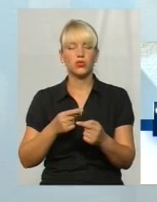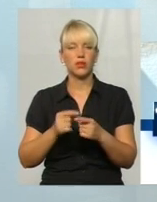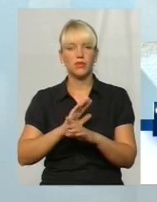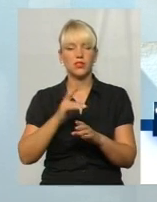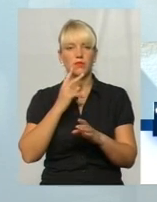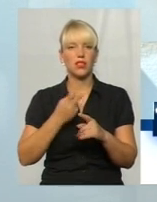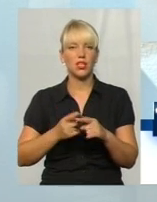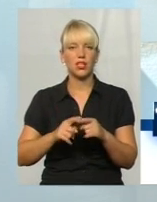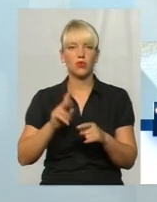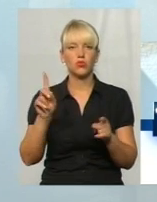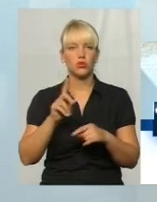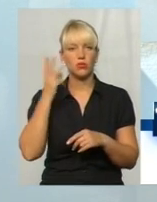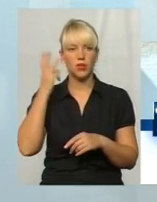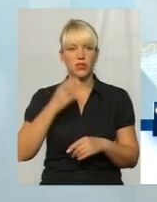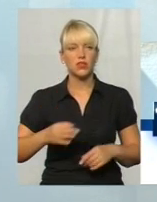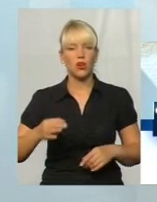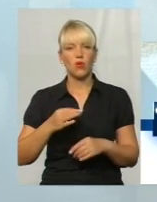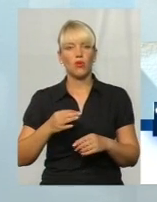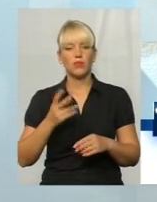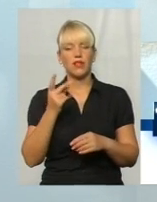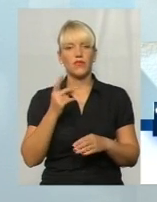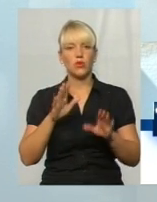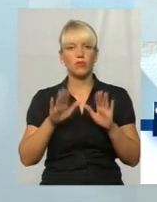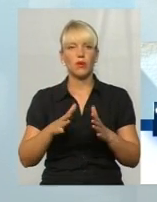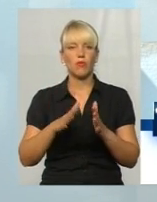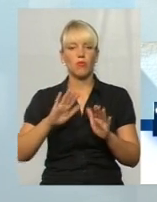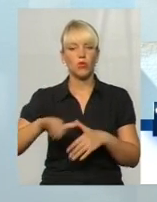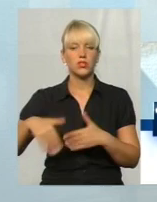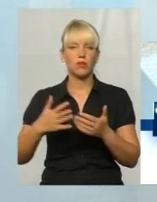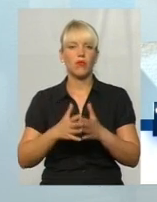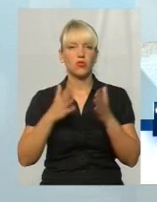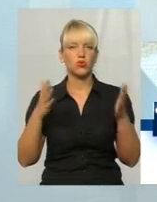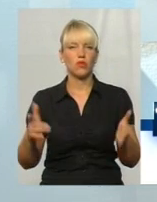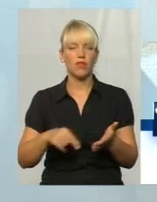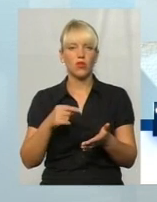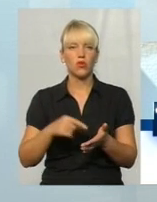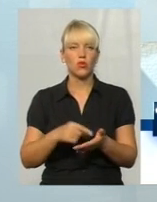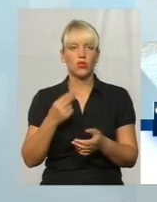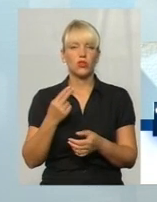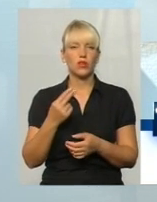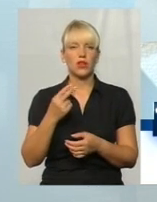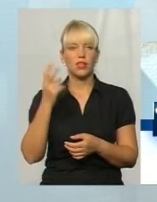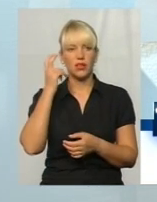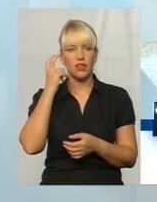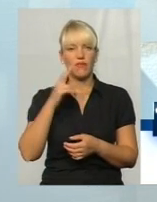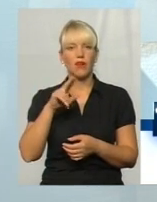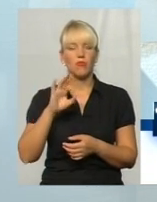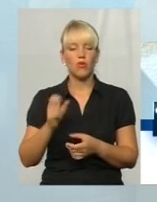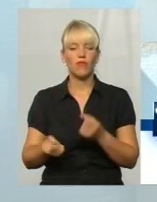Хмельницька область на второму місці після большого міста Києва по виявлению антител к вірусу. І